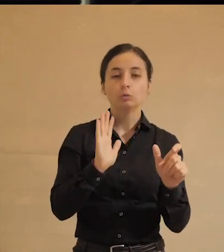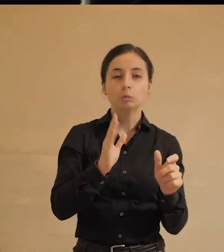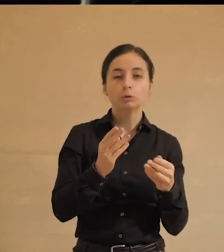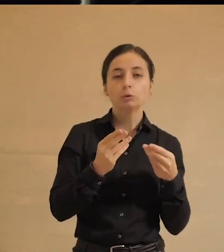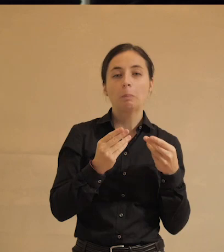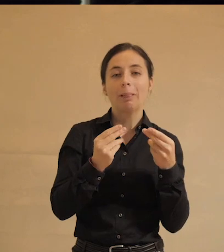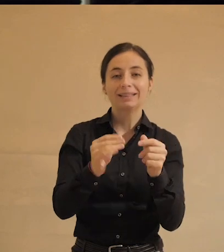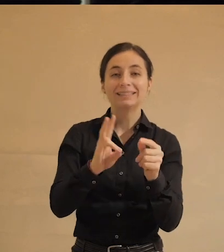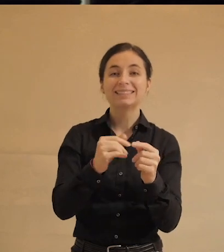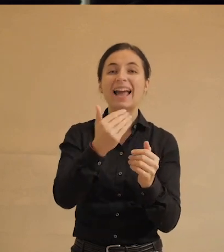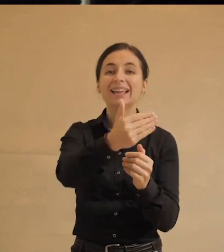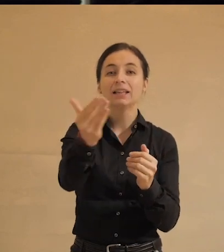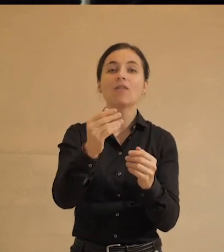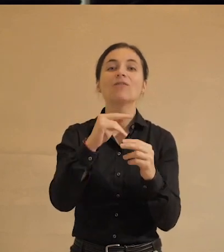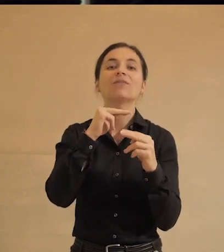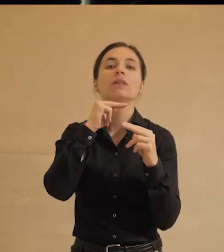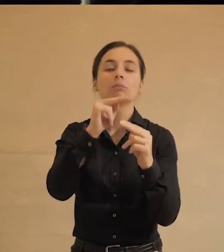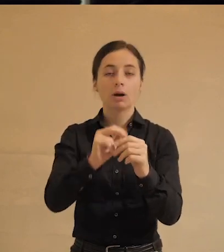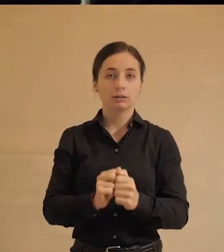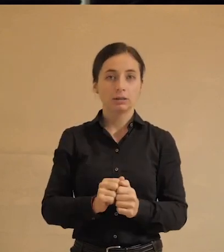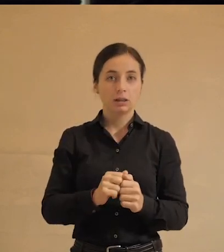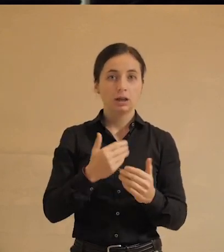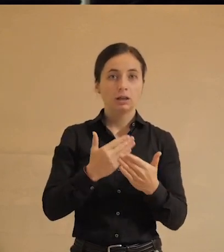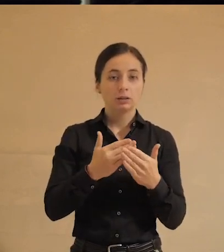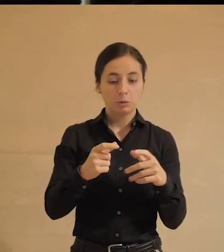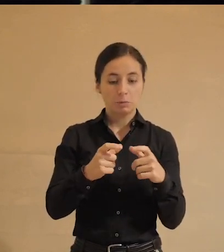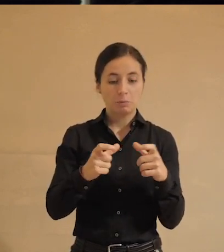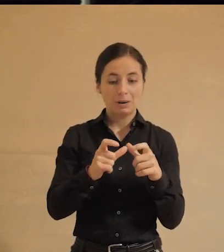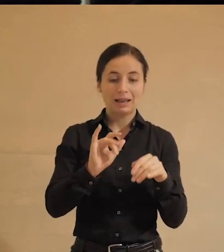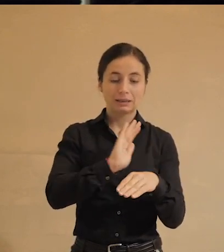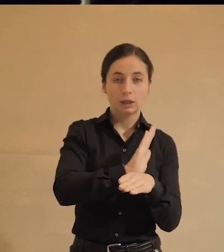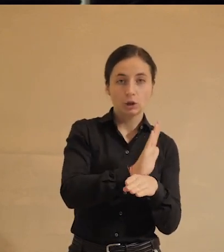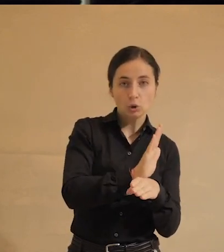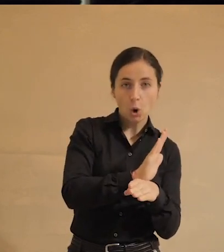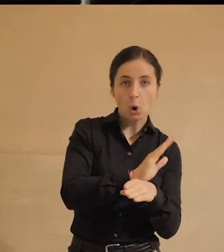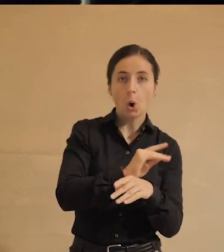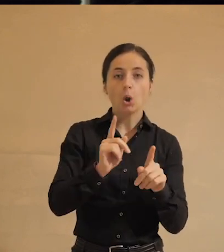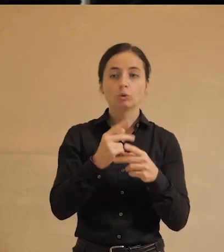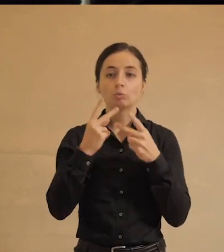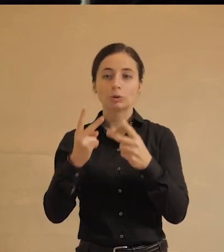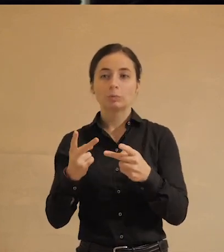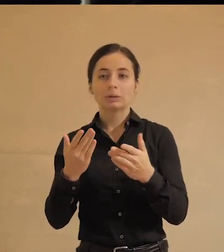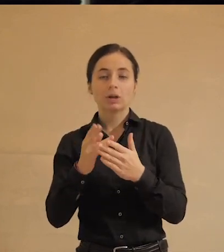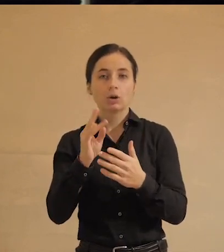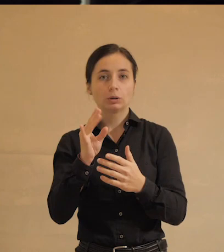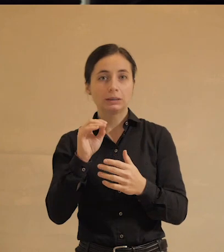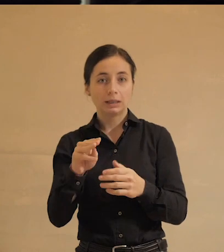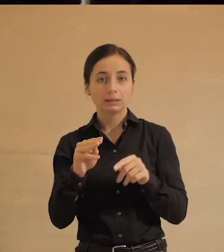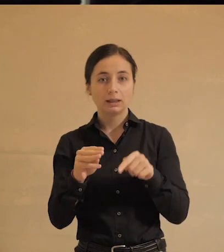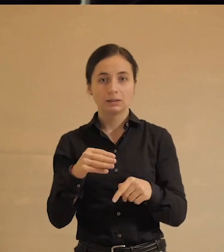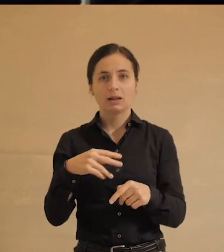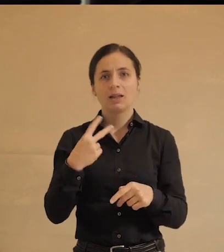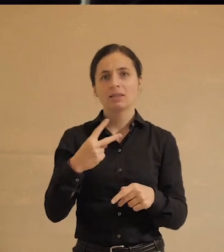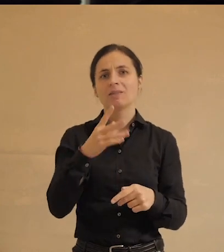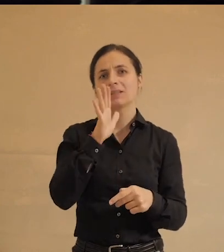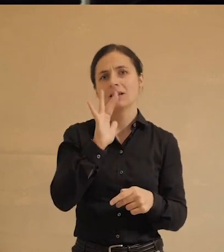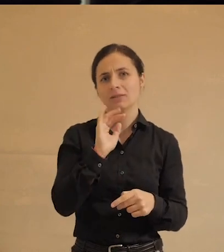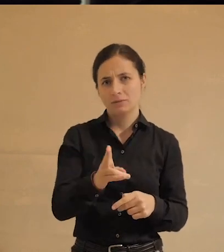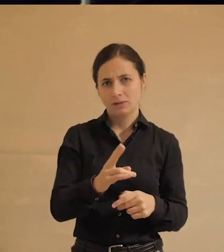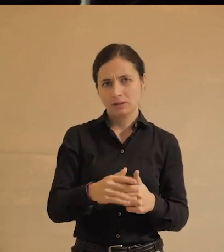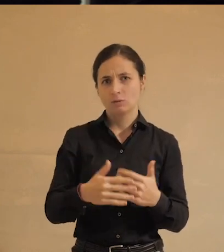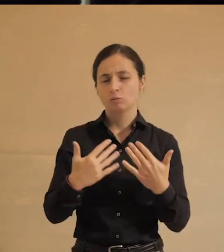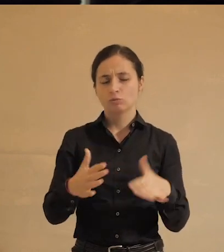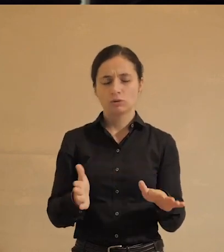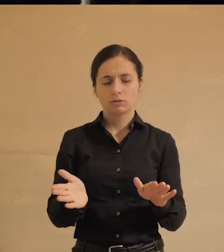за их внимание. То, что мы, не знаю, покупаем билет в кино или платим за то, чтобы посмотреть какой-то контент, это все 20 век, это, я думаю,